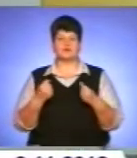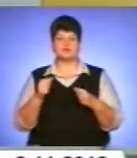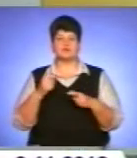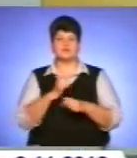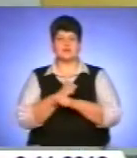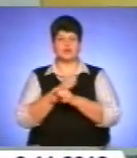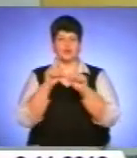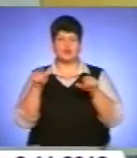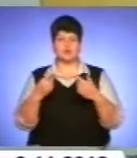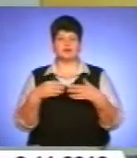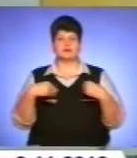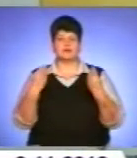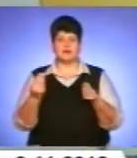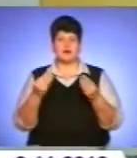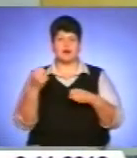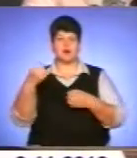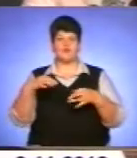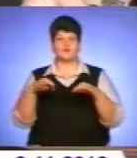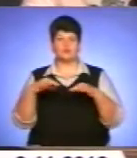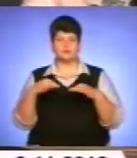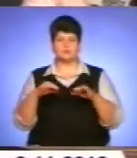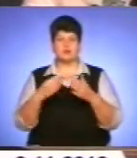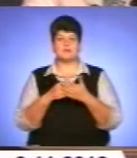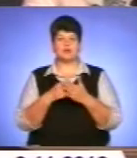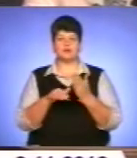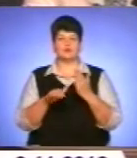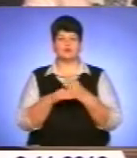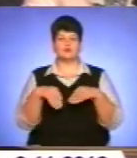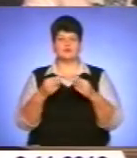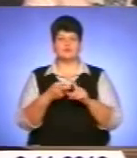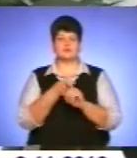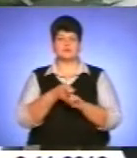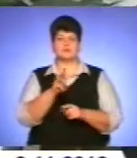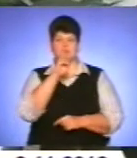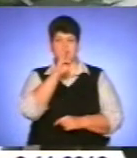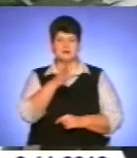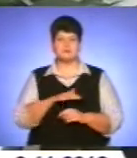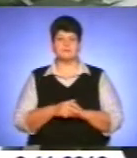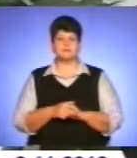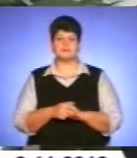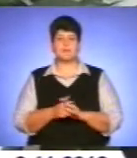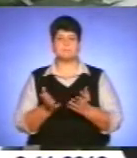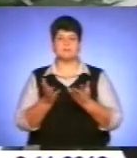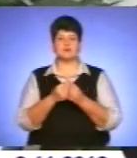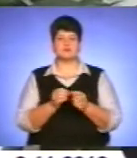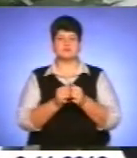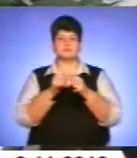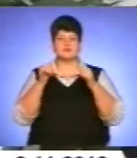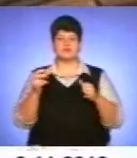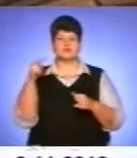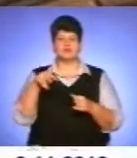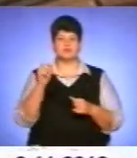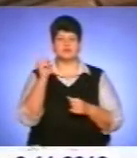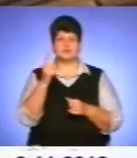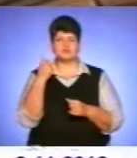нагальна потреба. Матеріальну допомогу нараховують в залежності від заробітної плати. Перерахунки зросли, якщо у 2011 році це